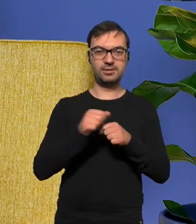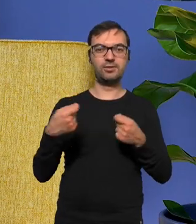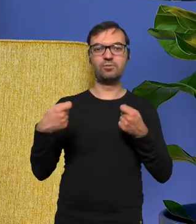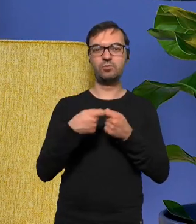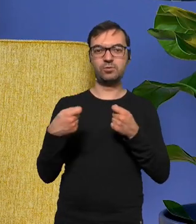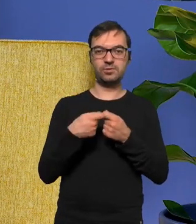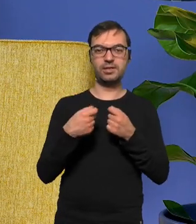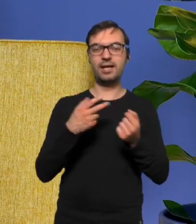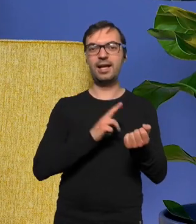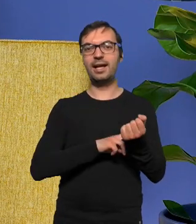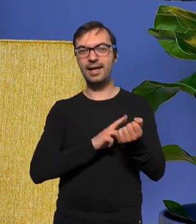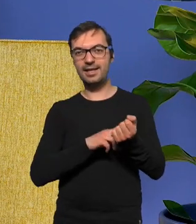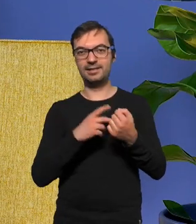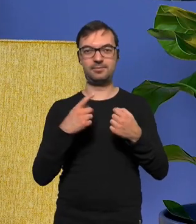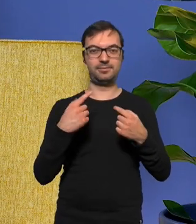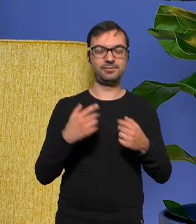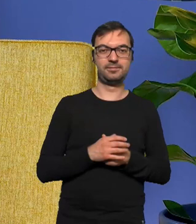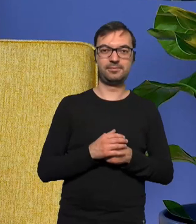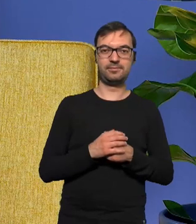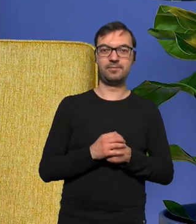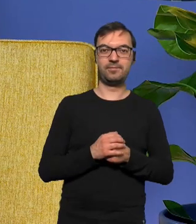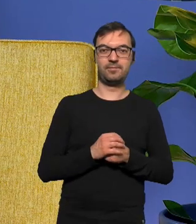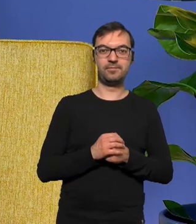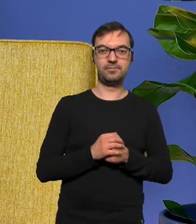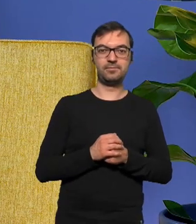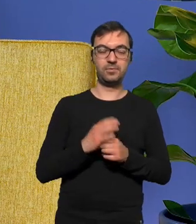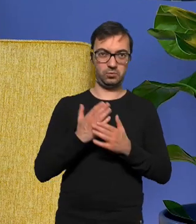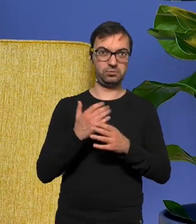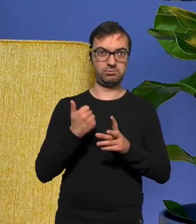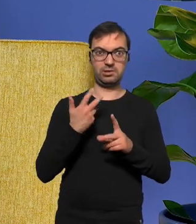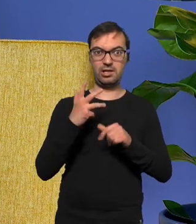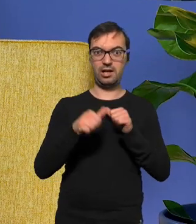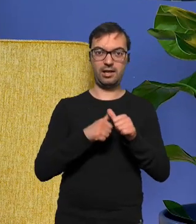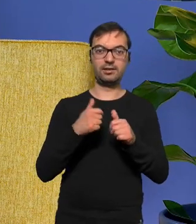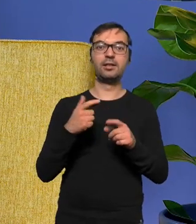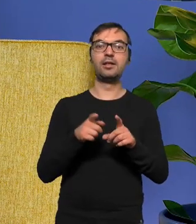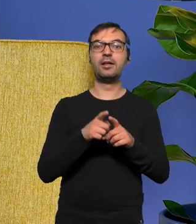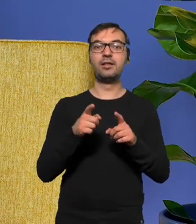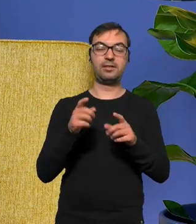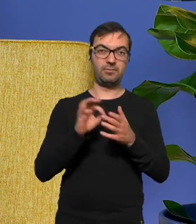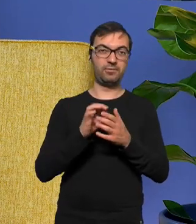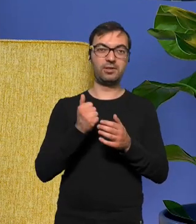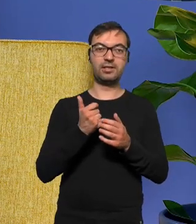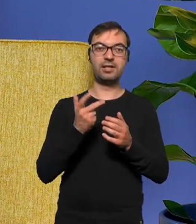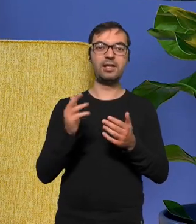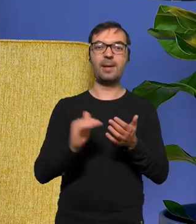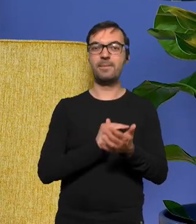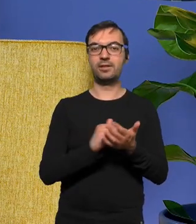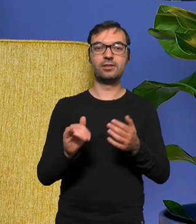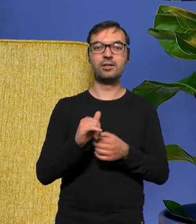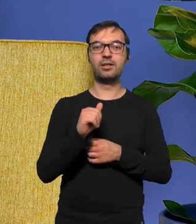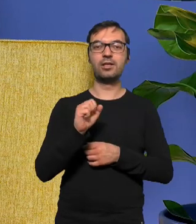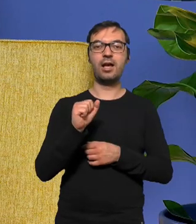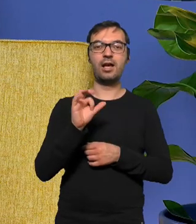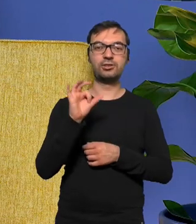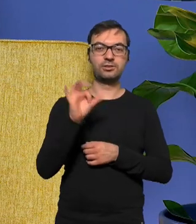współtworzy tą rytmiczną stronę od kilku lat od kilku miesięcy grubych jest Jasiu Migdal